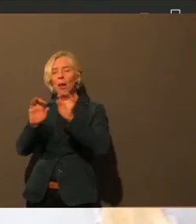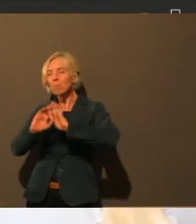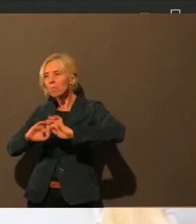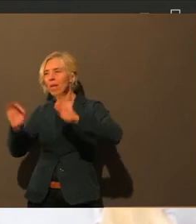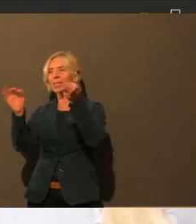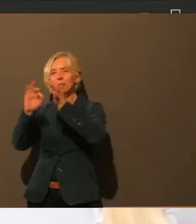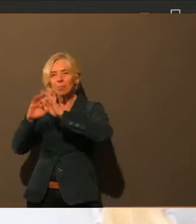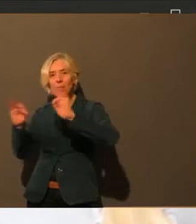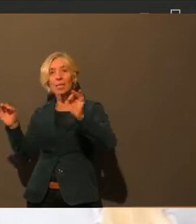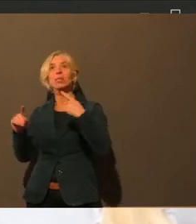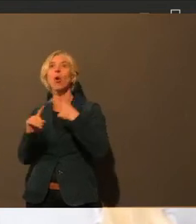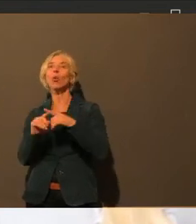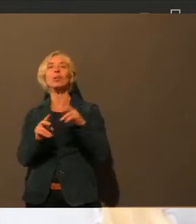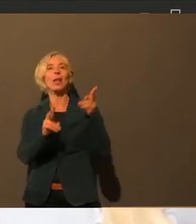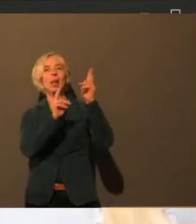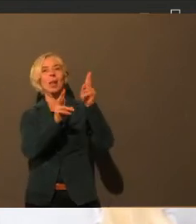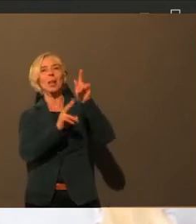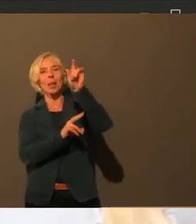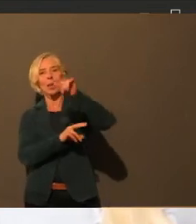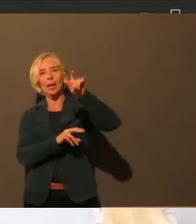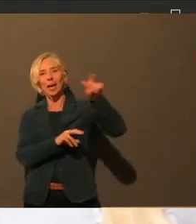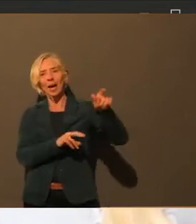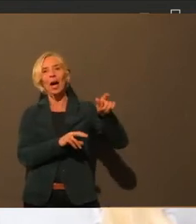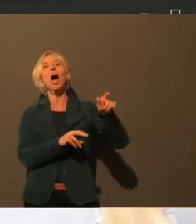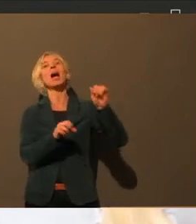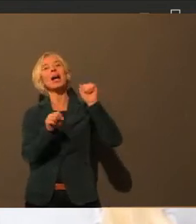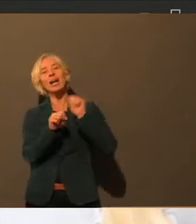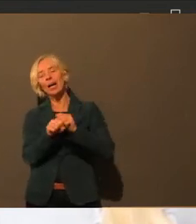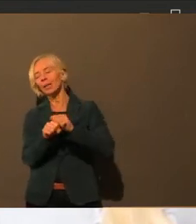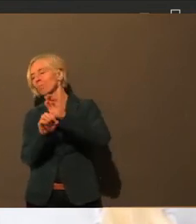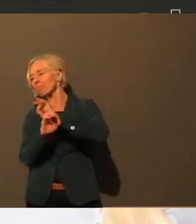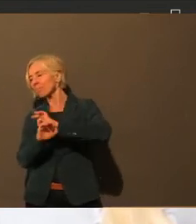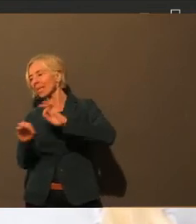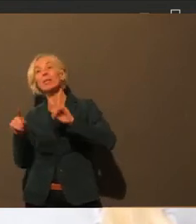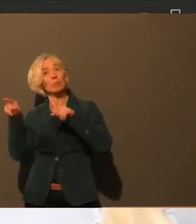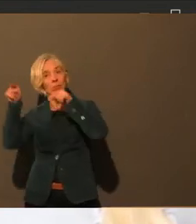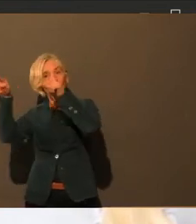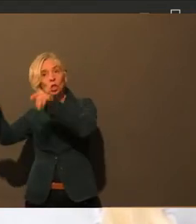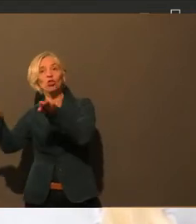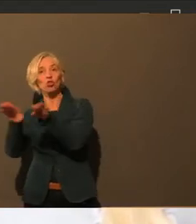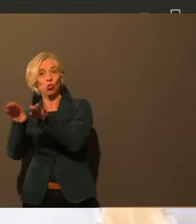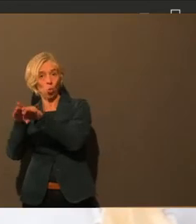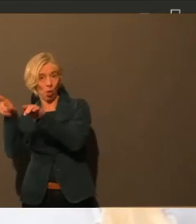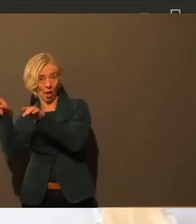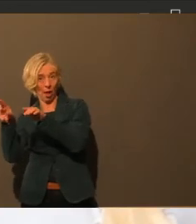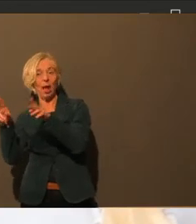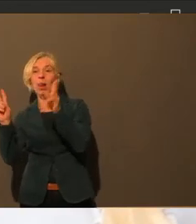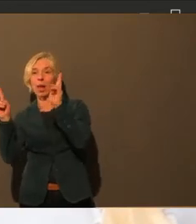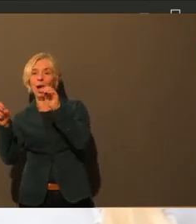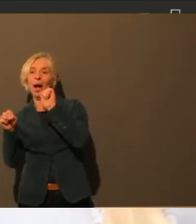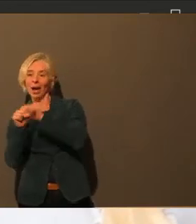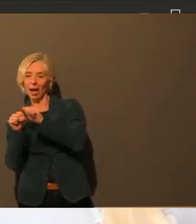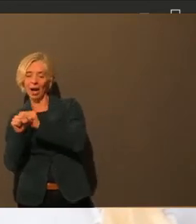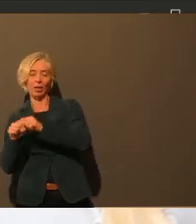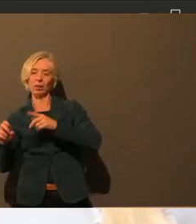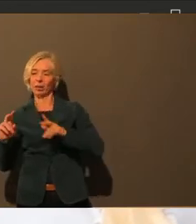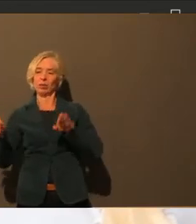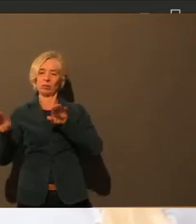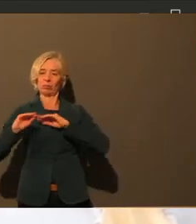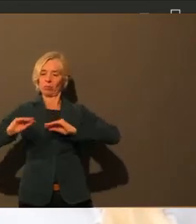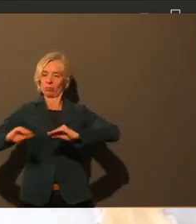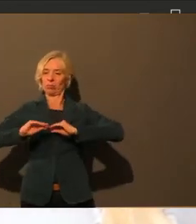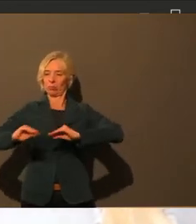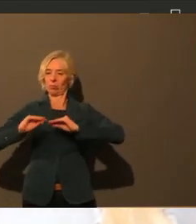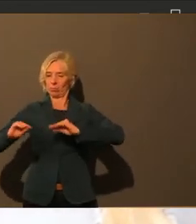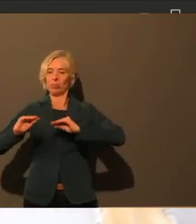mehr Lehrkräfte im Distanzunterricht im Schulgebäude unterrichten und nicht von daheim aus senden